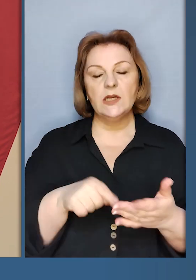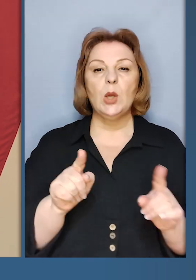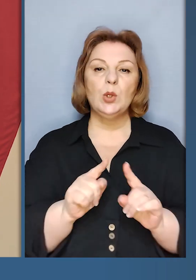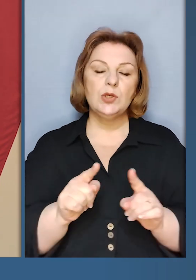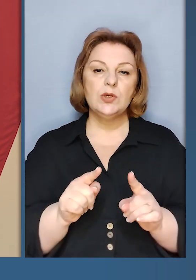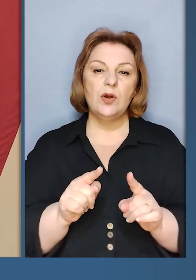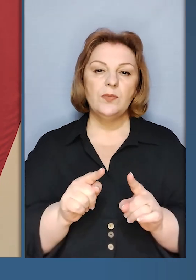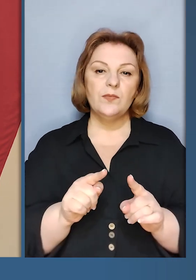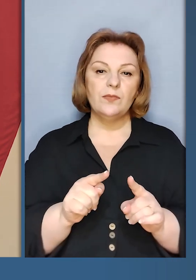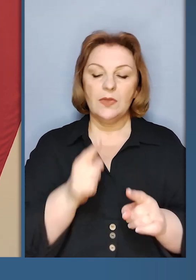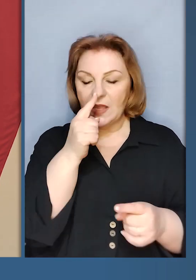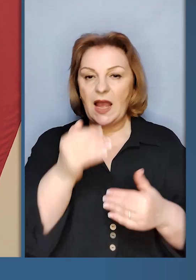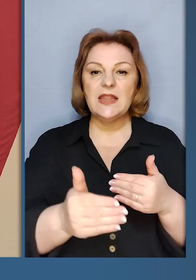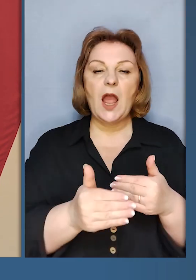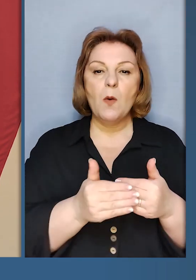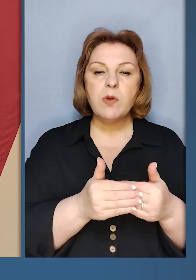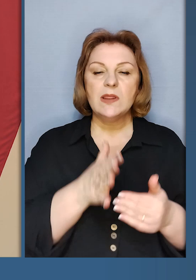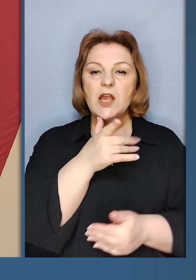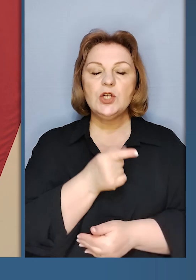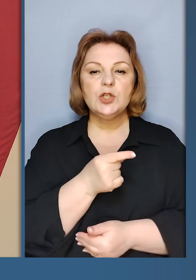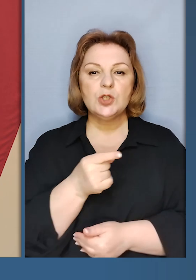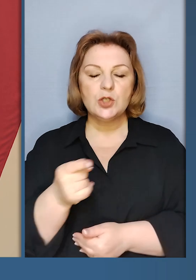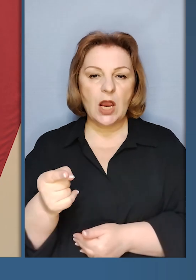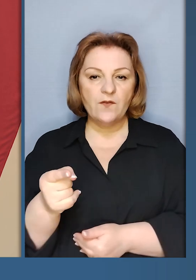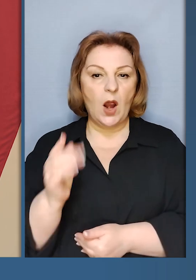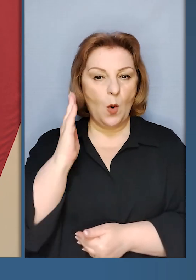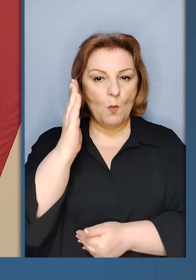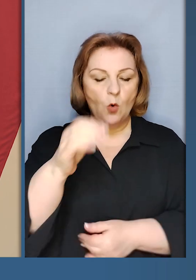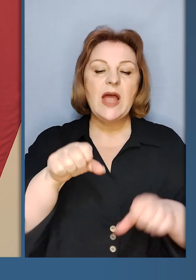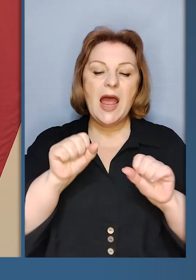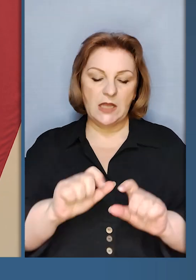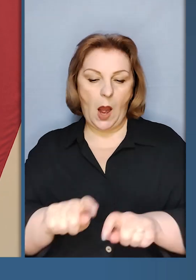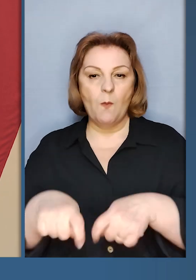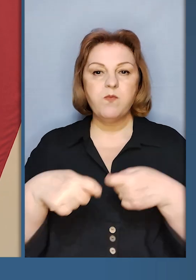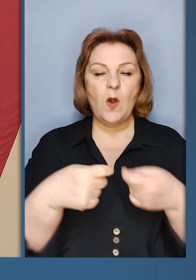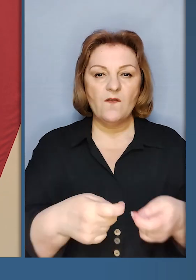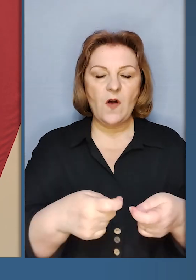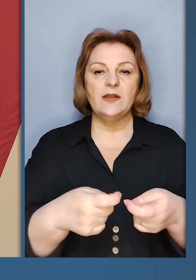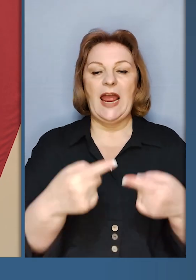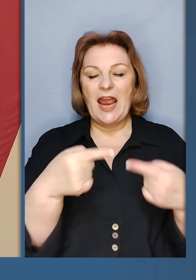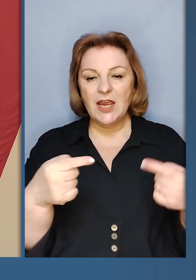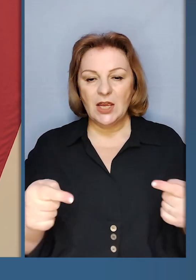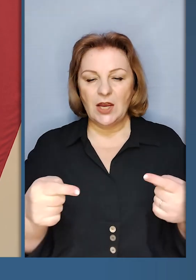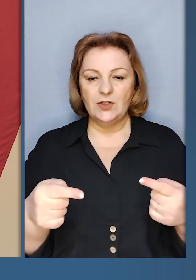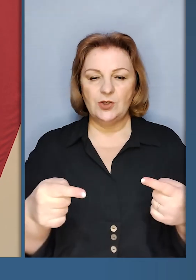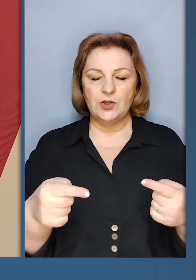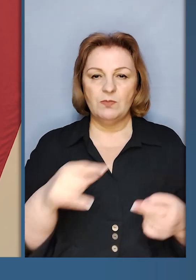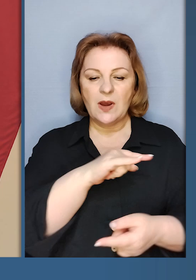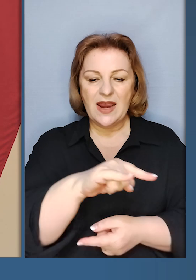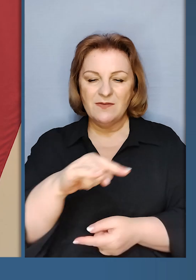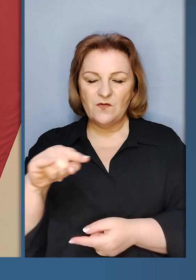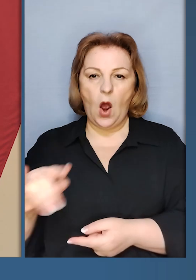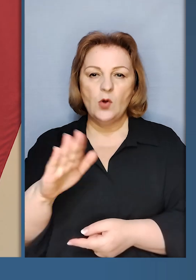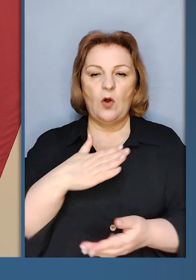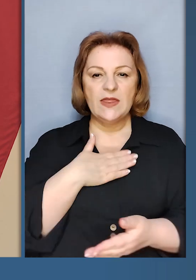переконаний, що в найближчому часі, в майбутньому, зможемо передати іншу флоту